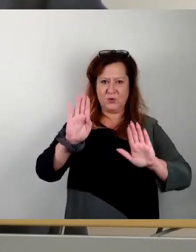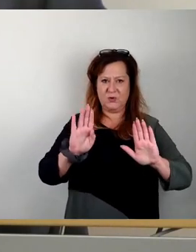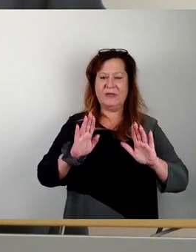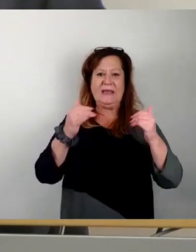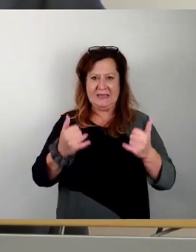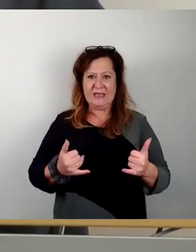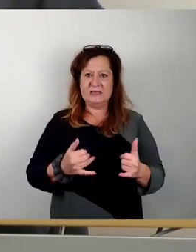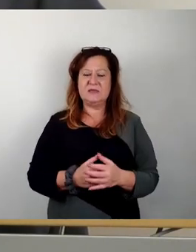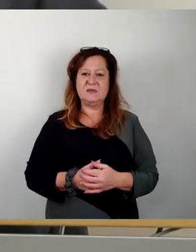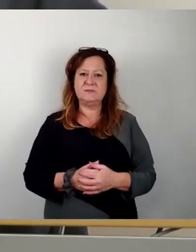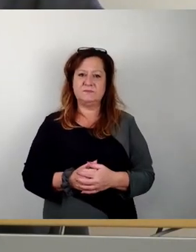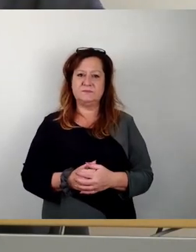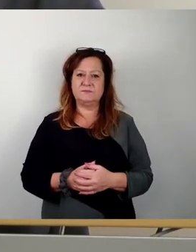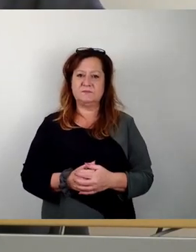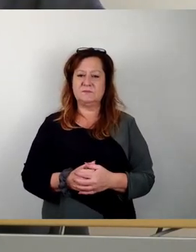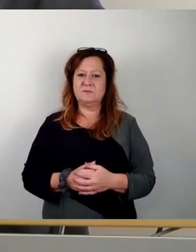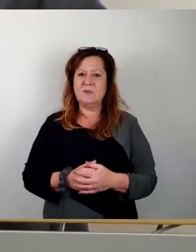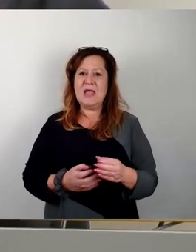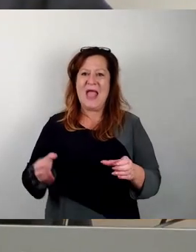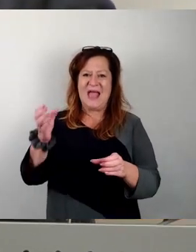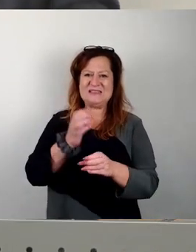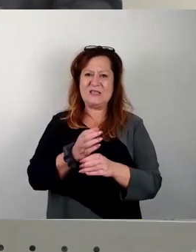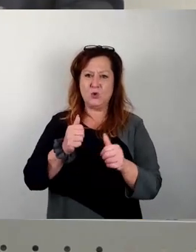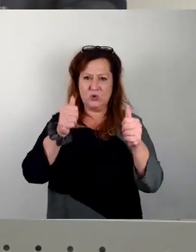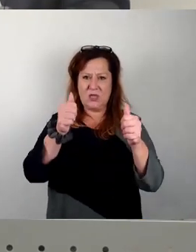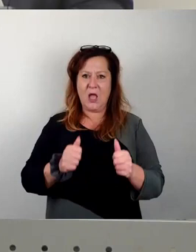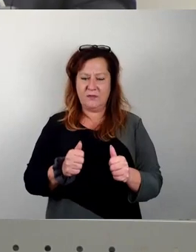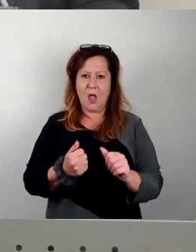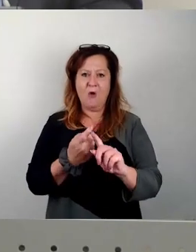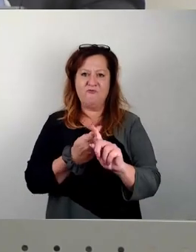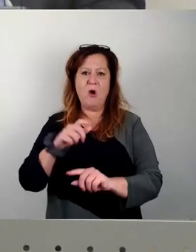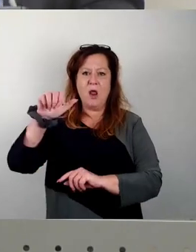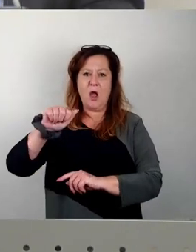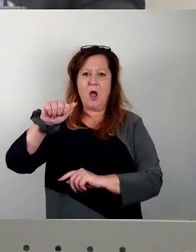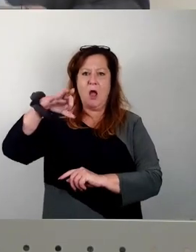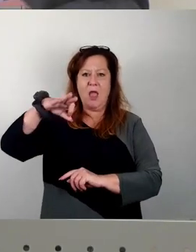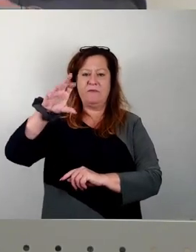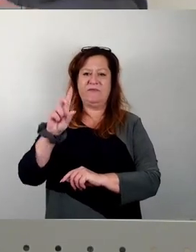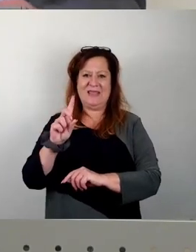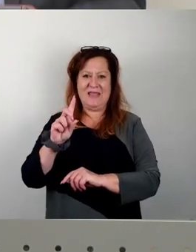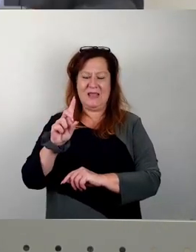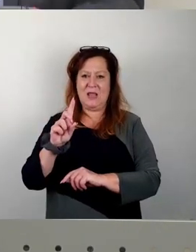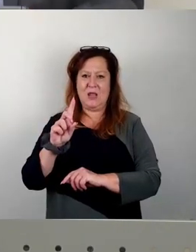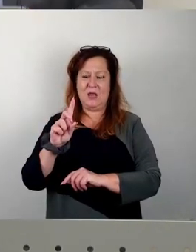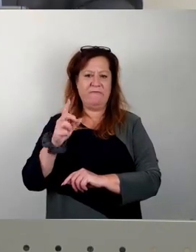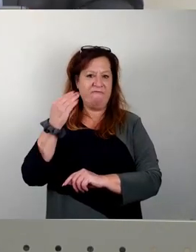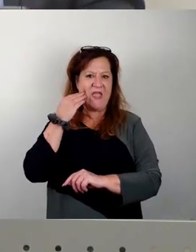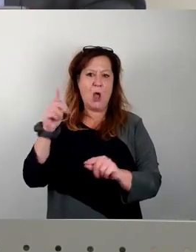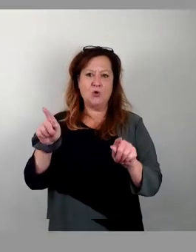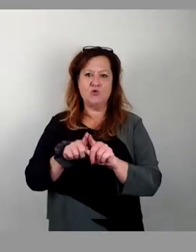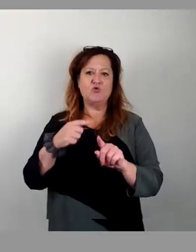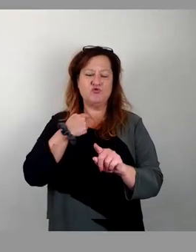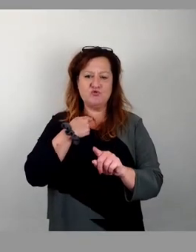Ersetzungsantrag der AfD zur Abstimmung. Wer hier zustimmen möchte, dem bitte ich um das